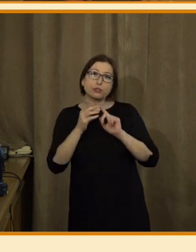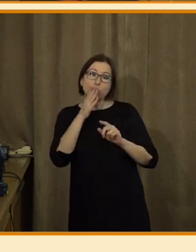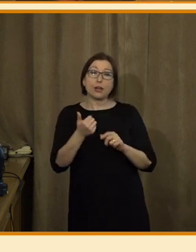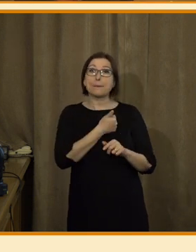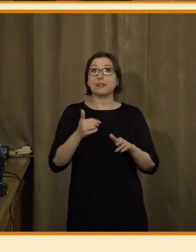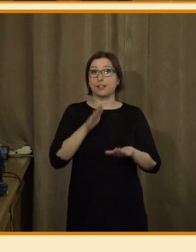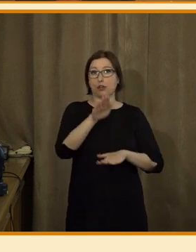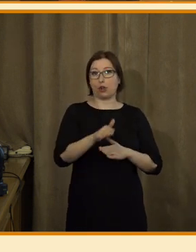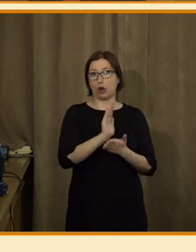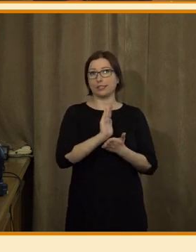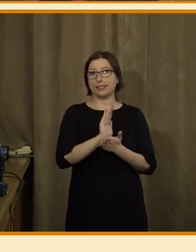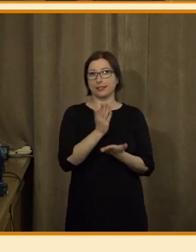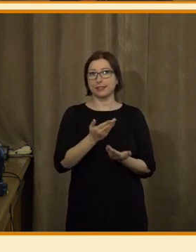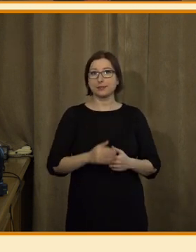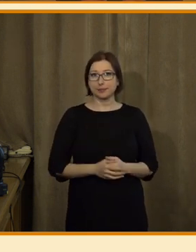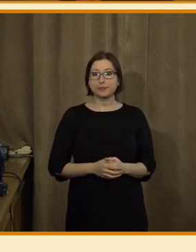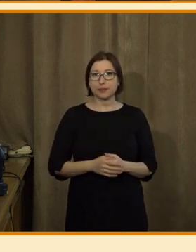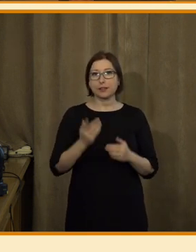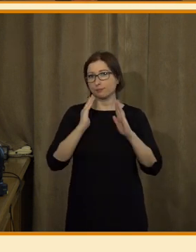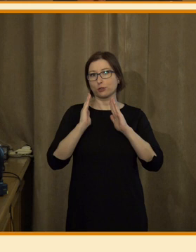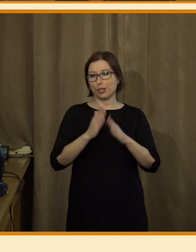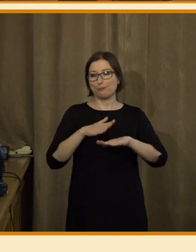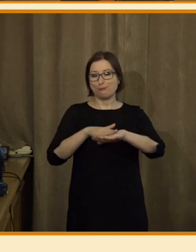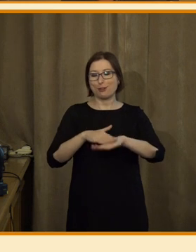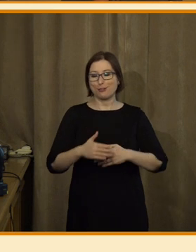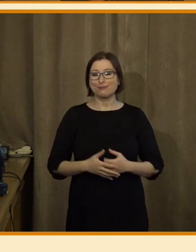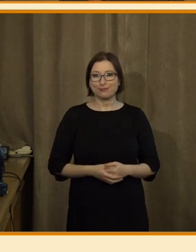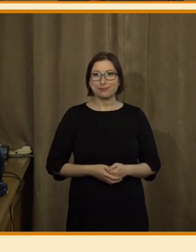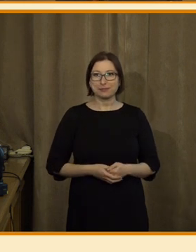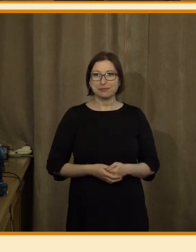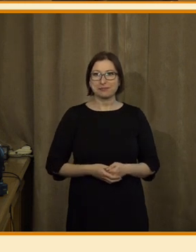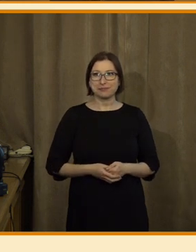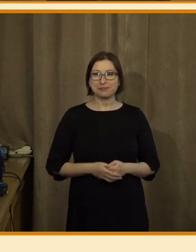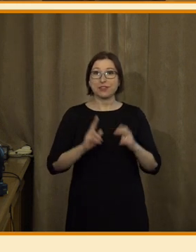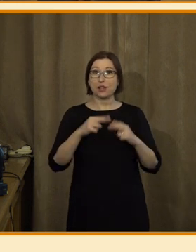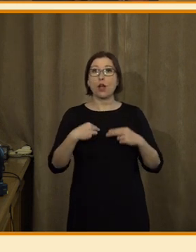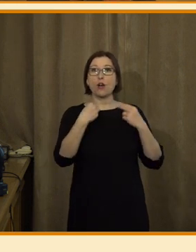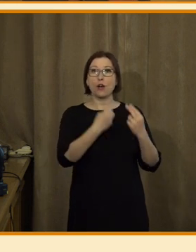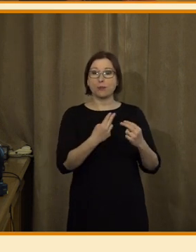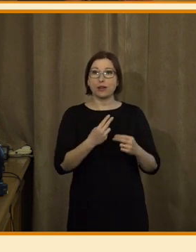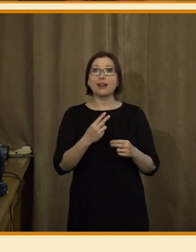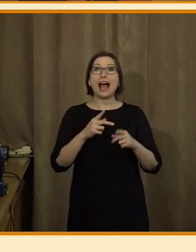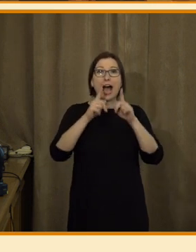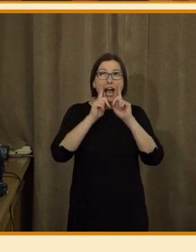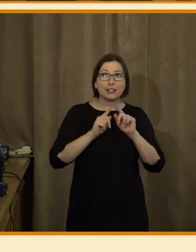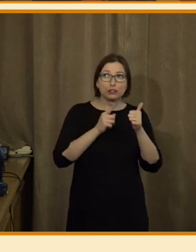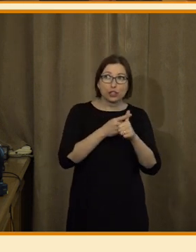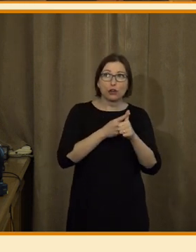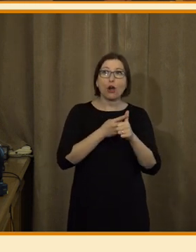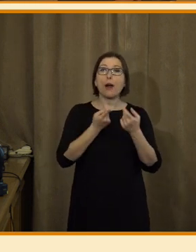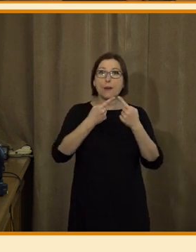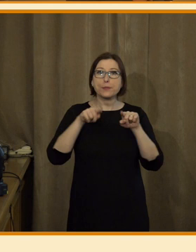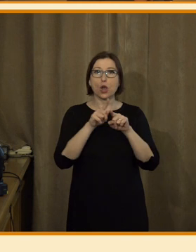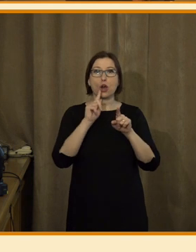takový první krok zatím, to rovnou říkám narovnu. Můžu poprosit další slide. Tak, to byl Hačiko, hlas pro